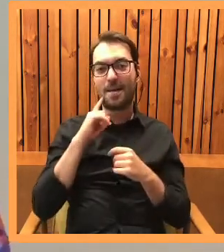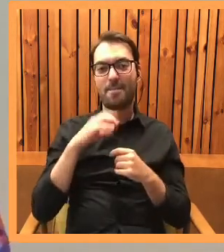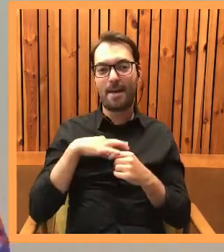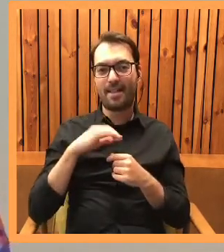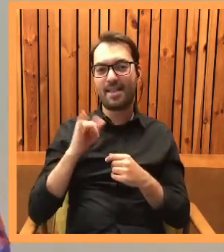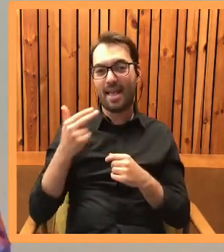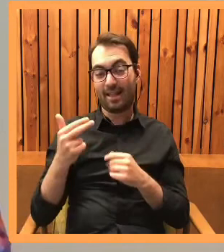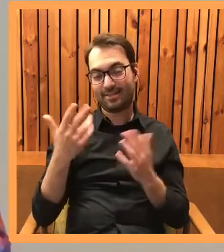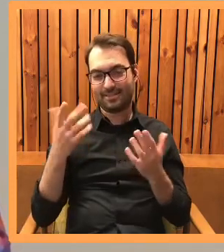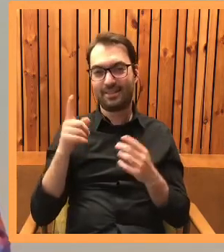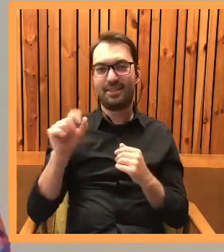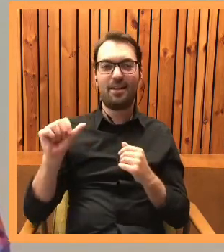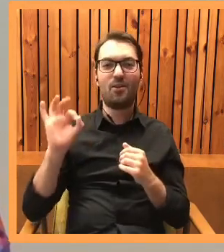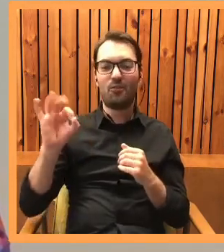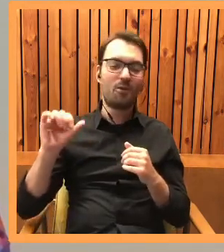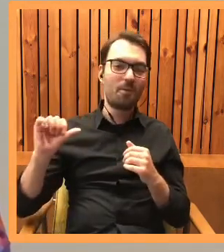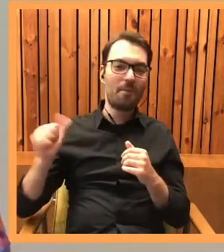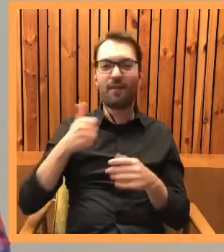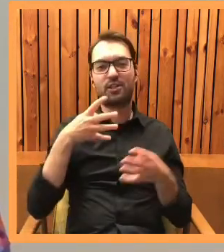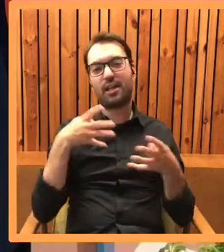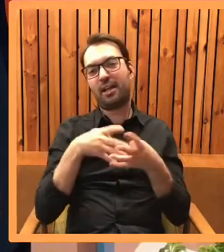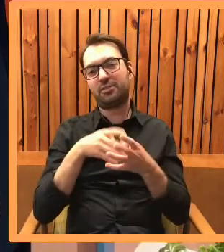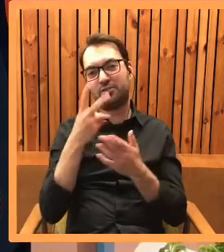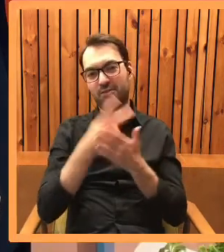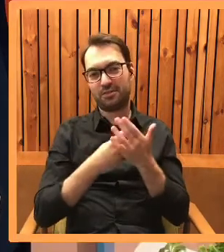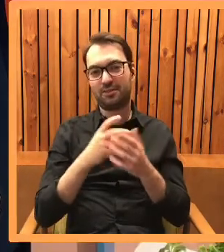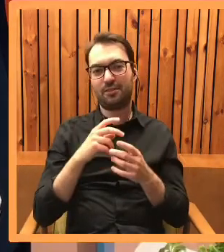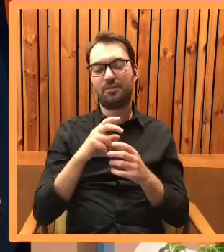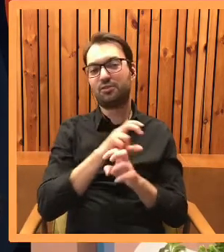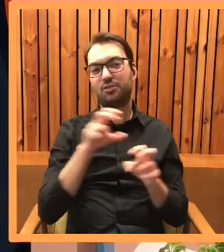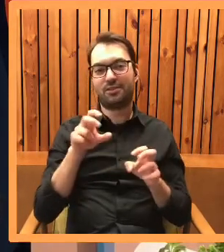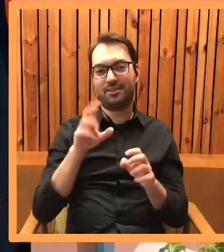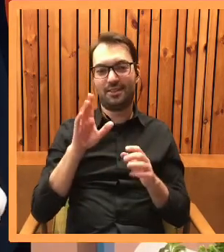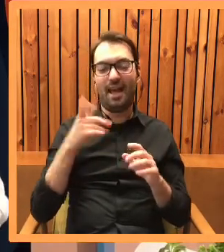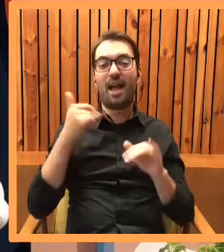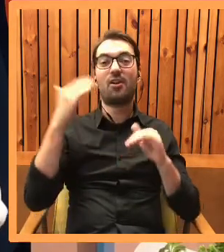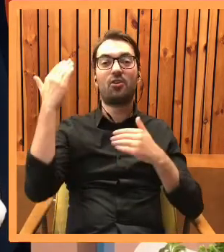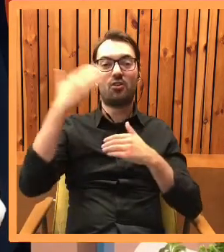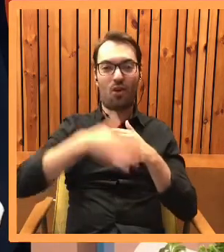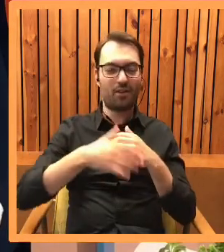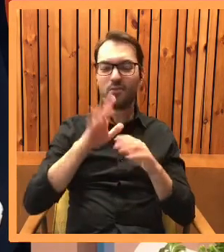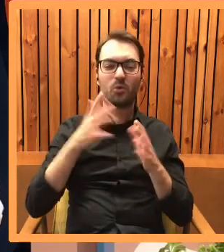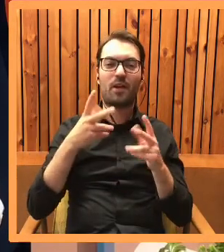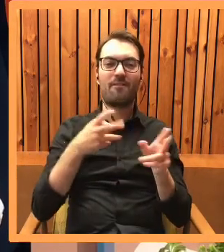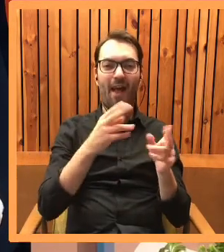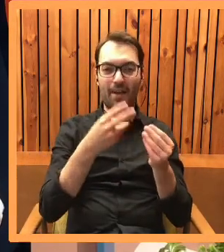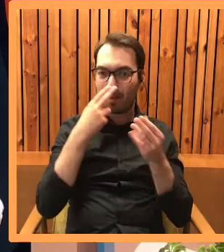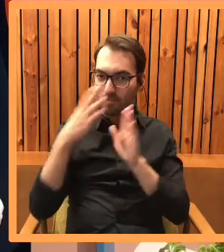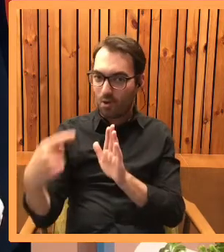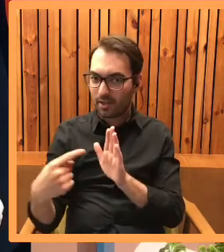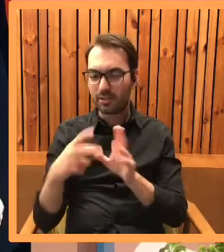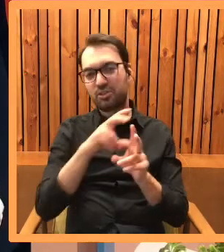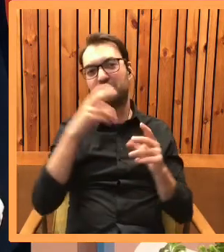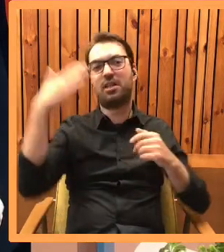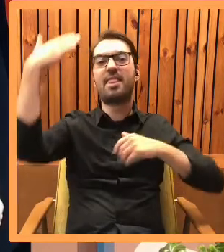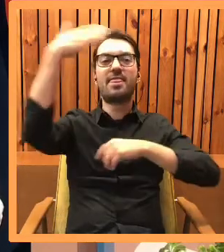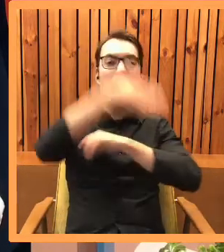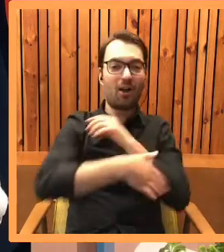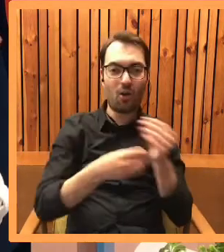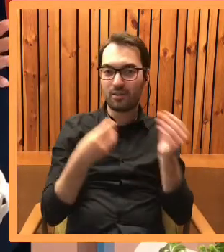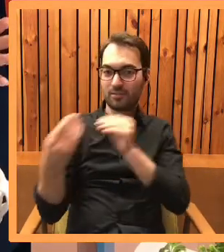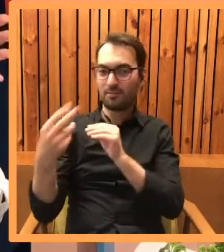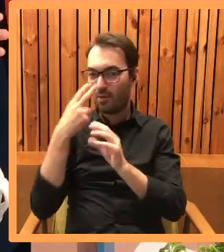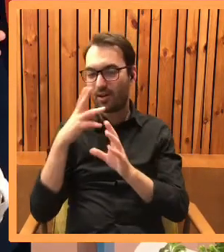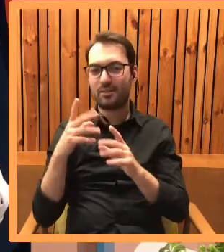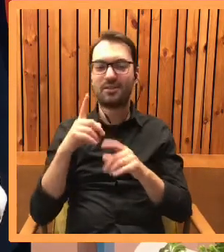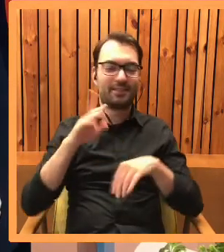bo dla mnie jest Panem Janem, jest pierwszym recenzentem. Czy u Was jest tak, że pokazujesz fragmenty, czy pokazujesz już całość? Bo to też różnie w domach pisarzy funkcjonuje.